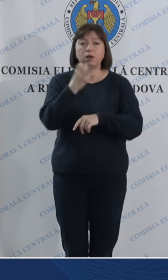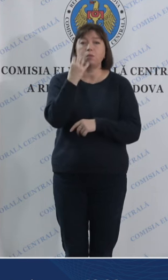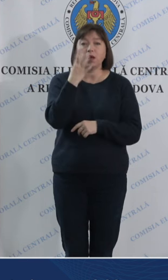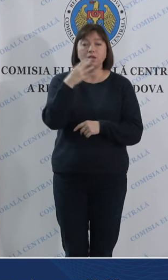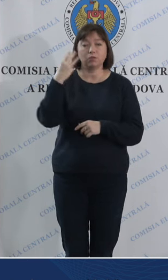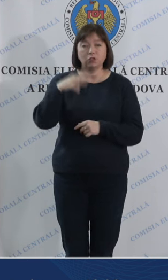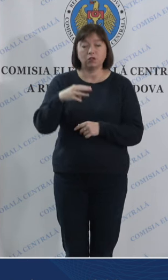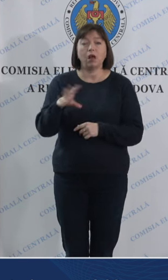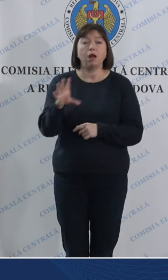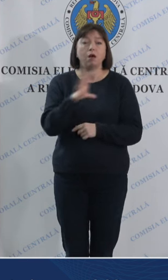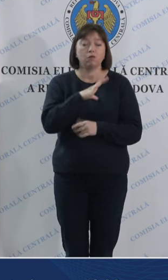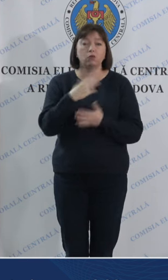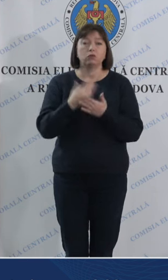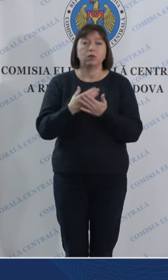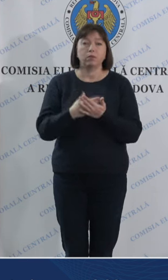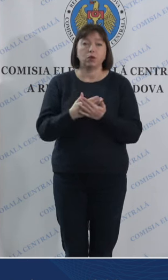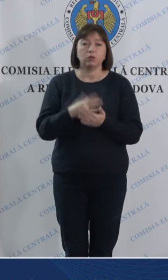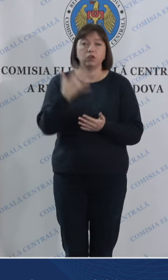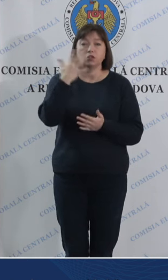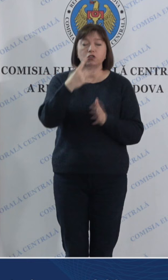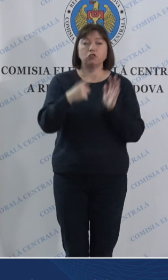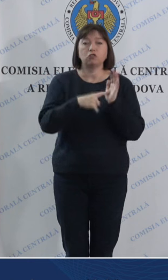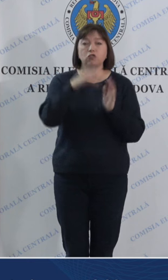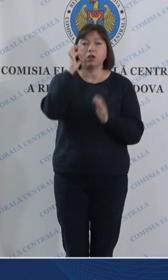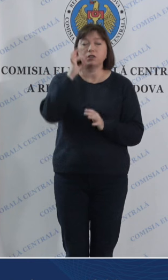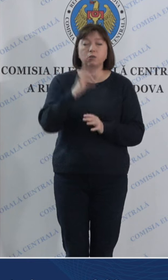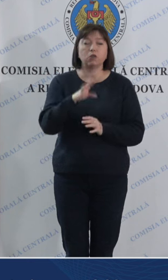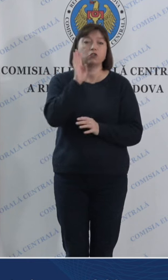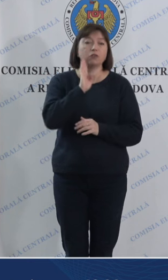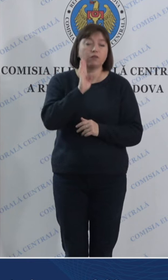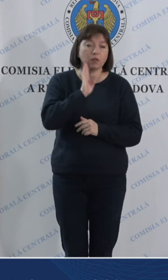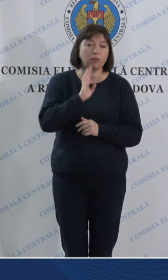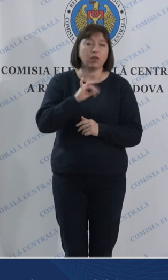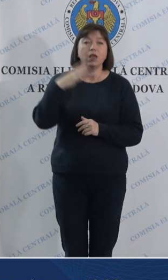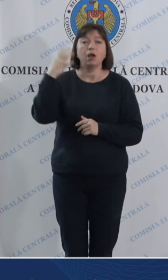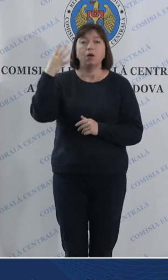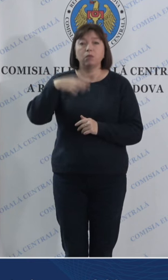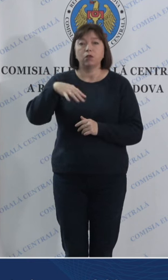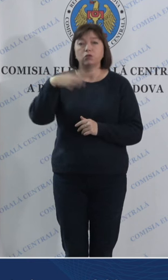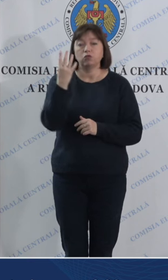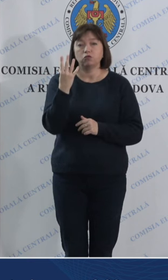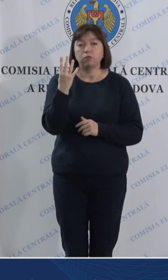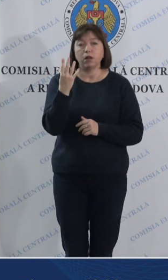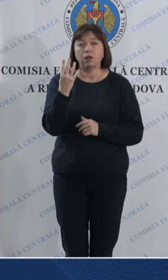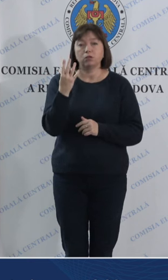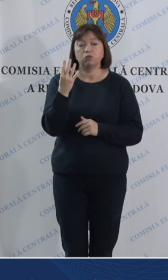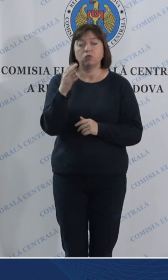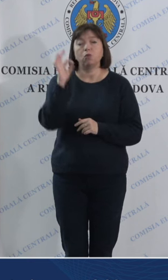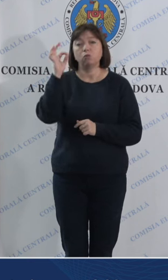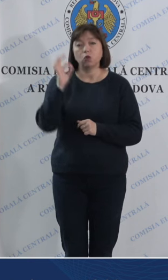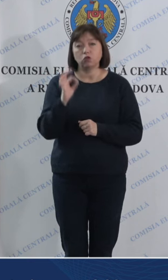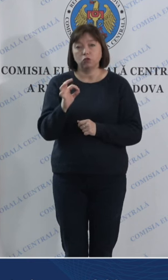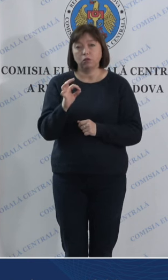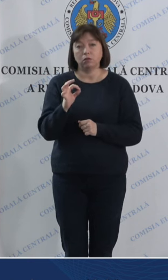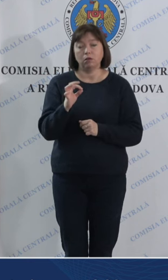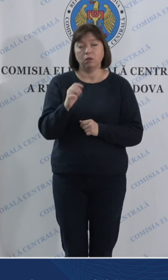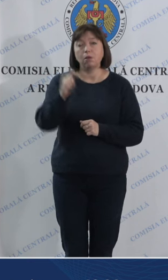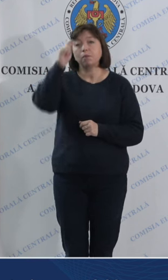.30 am avut aproximativ 56% de femei 44% de